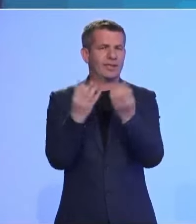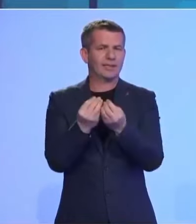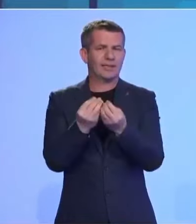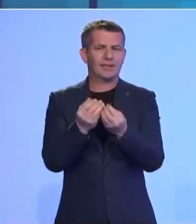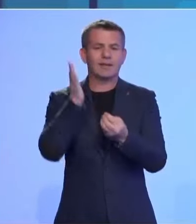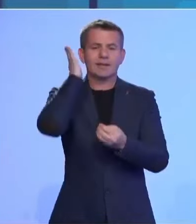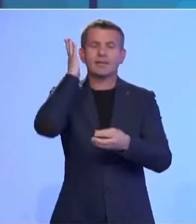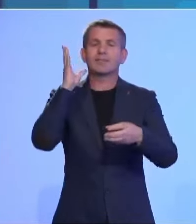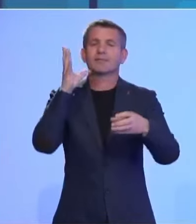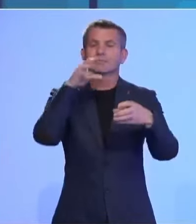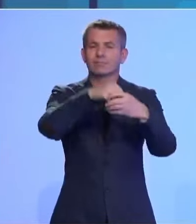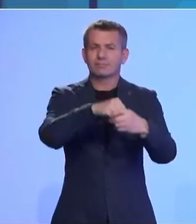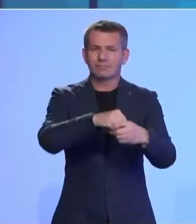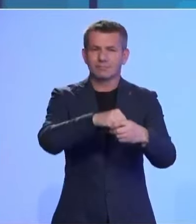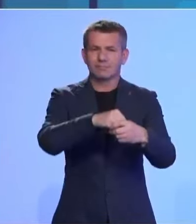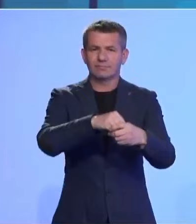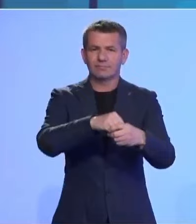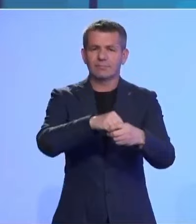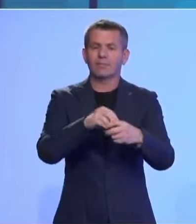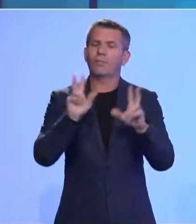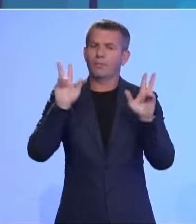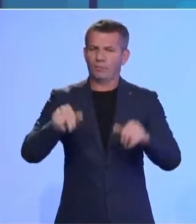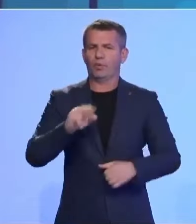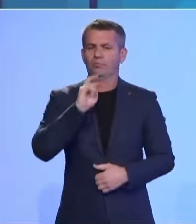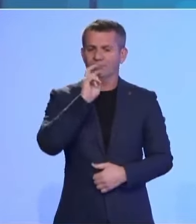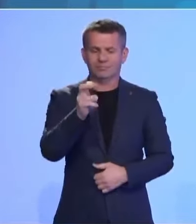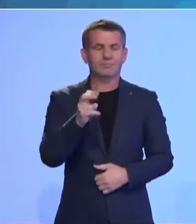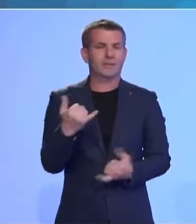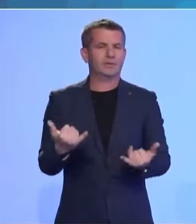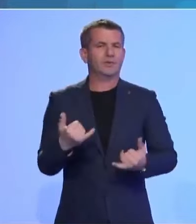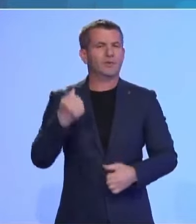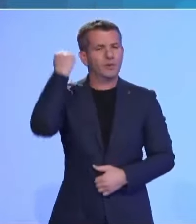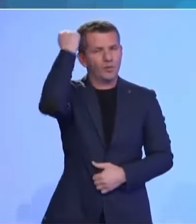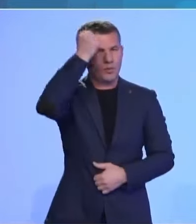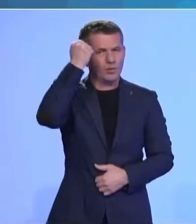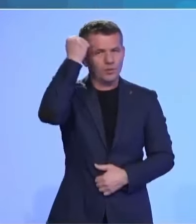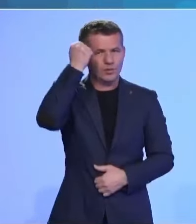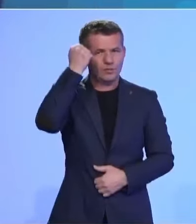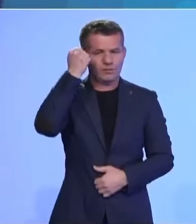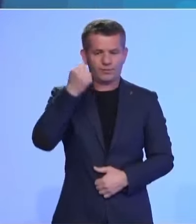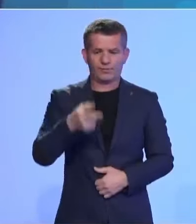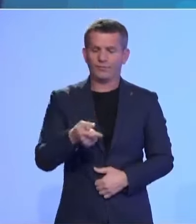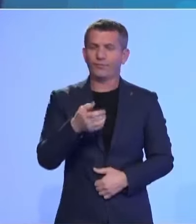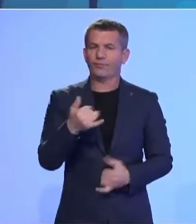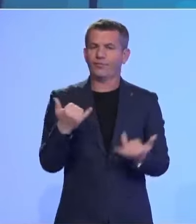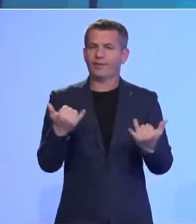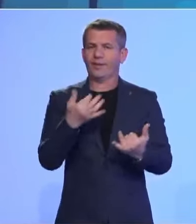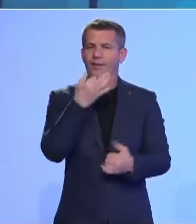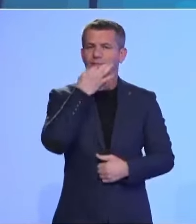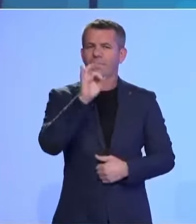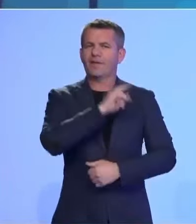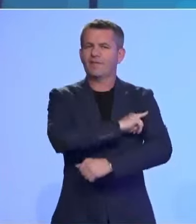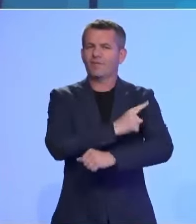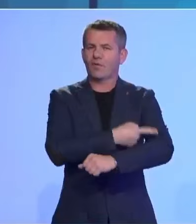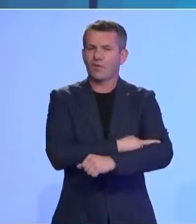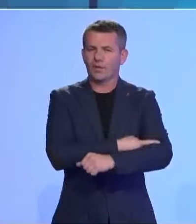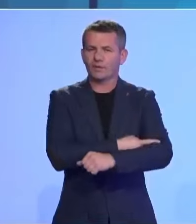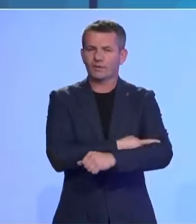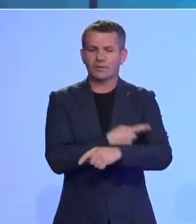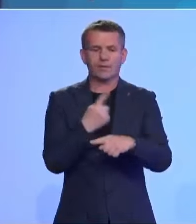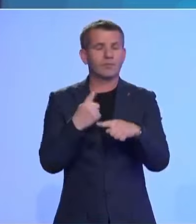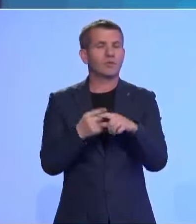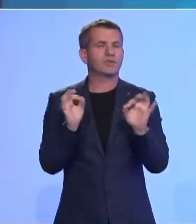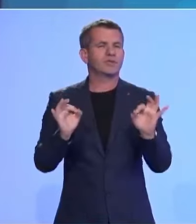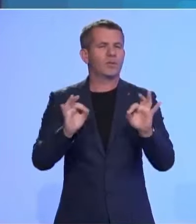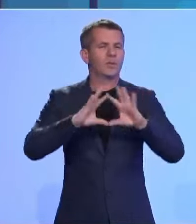mund të themi e duke të themi që Republika jonë e përbashkët asë një herë nuk ka qenë kacefort e sigurt